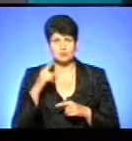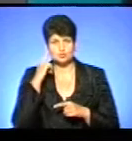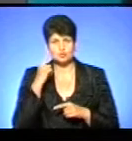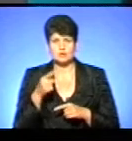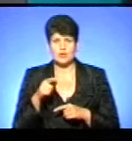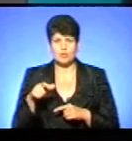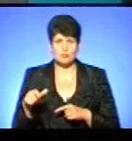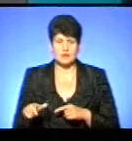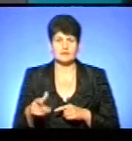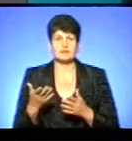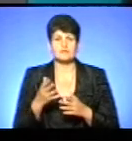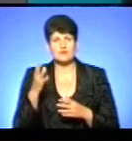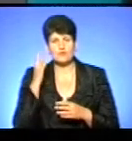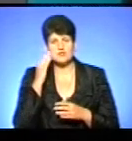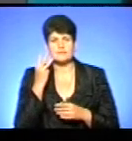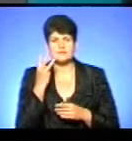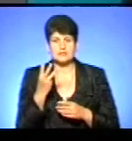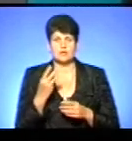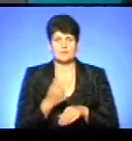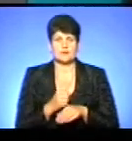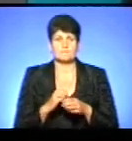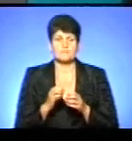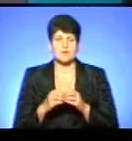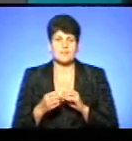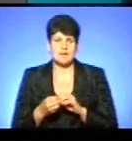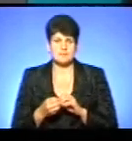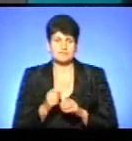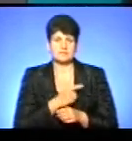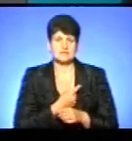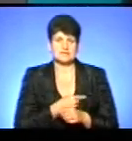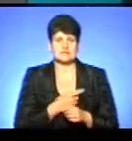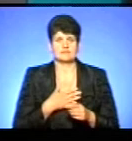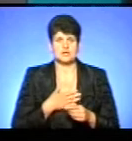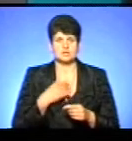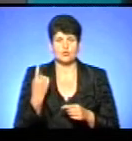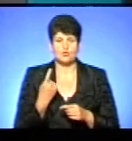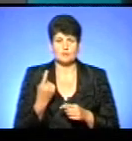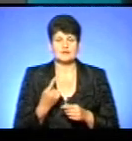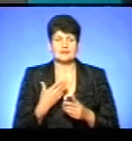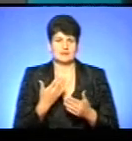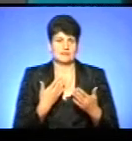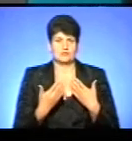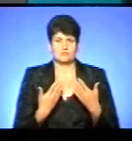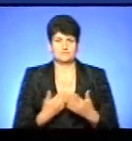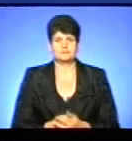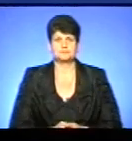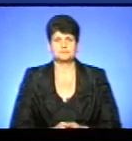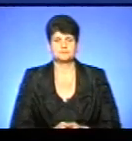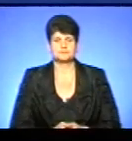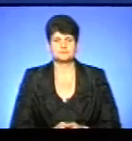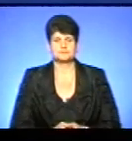стосовно того, які вони вважають три основні проблеми медицини в нашій області та їхнє ставлення до медреформи. Я пропоную зараз послухати.